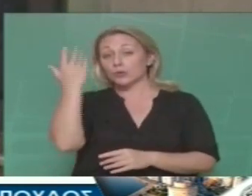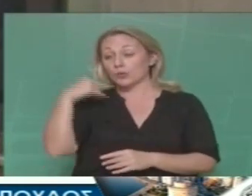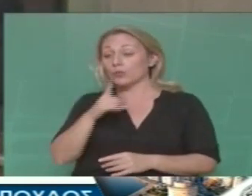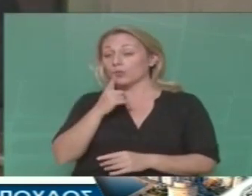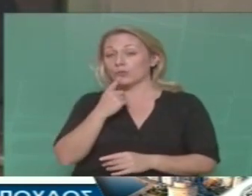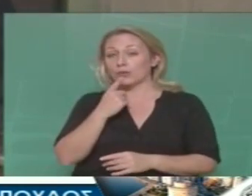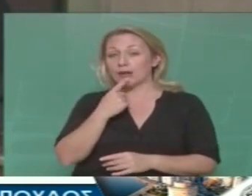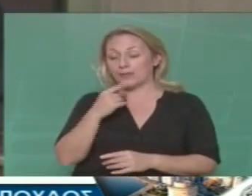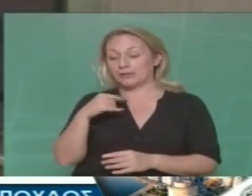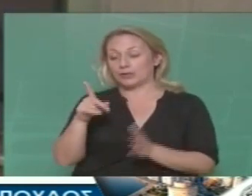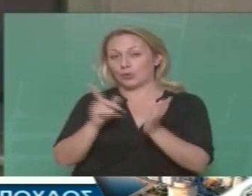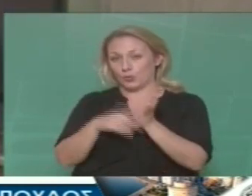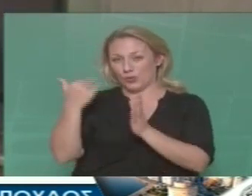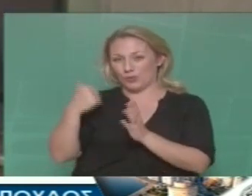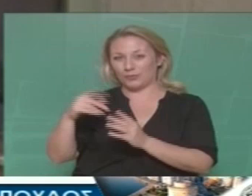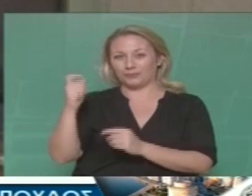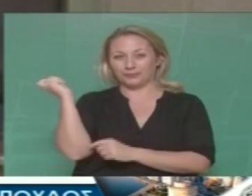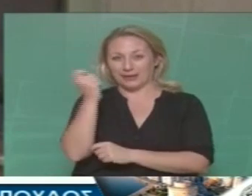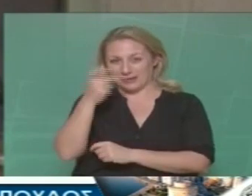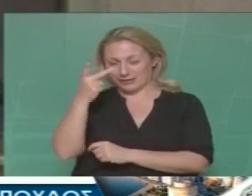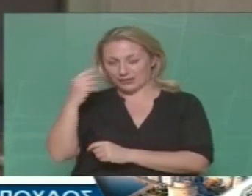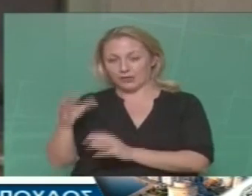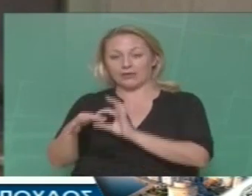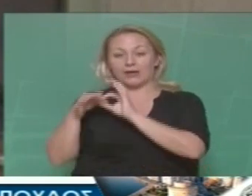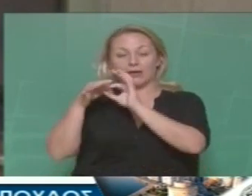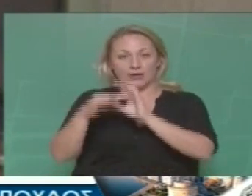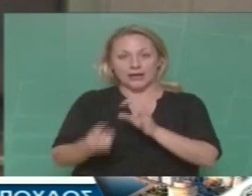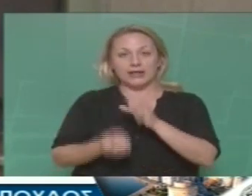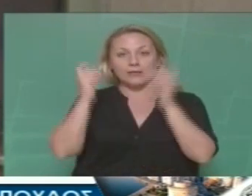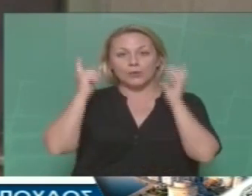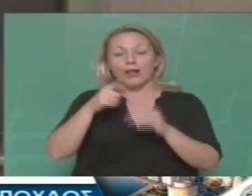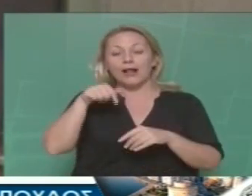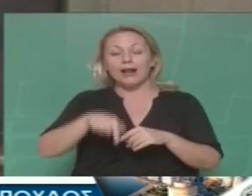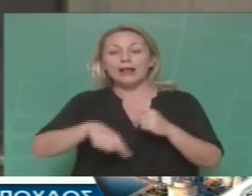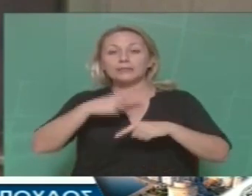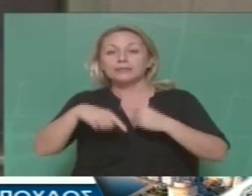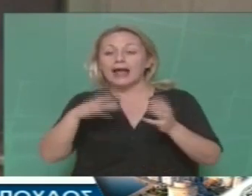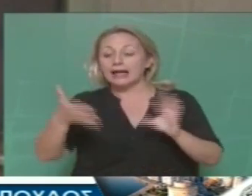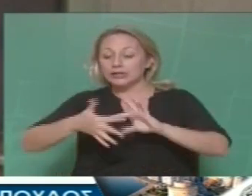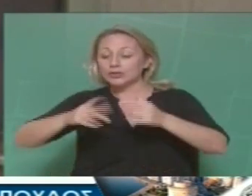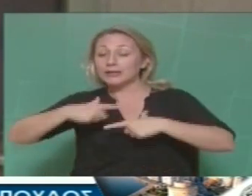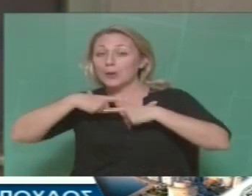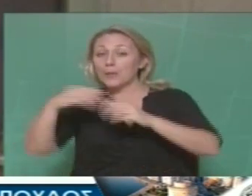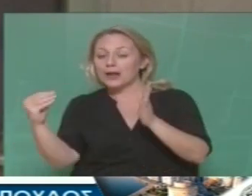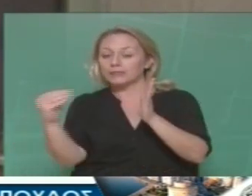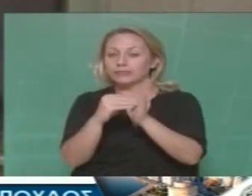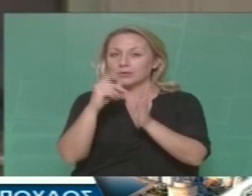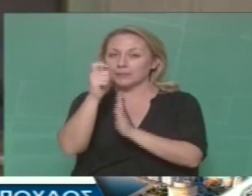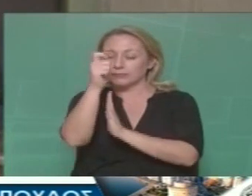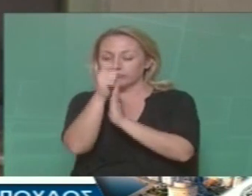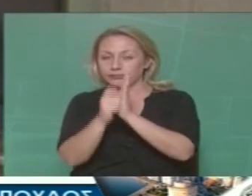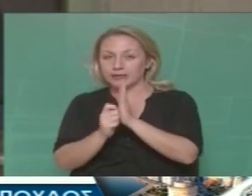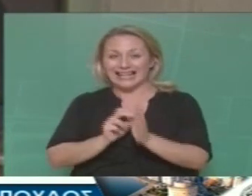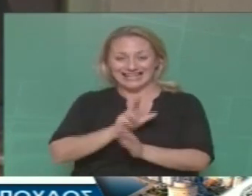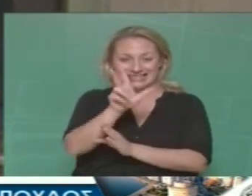Συνεχίζοντας λοιπόν αυτή την πολιτική η νέα δημοκρατία, ουσίς στην πραγματικότητα φακελώνει τους εργαζόμενους σαν μίλη των σωματείων, καταργεί τις γενικές συνελεύσεις των